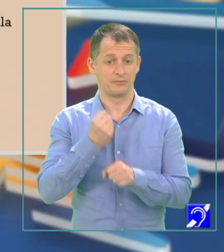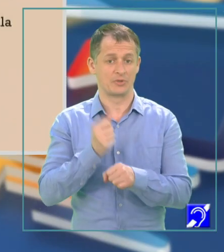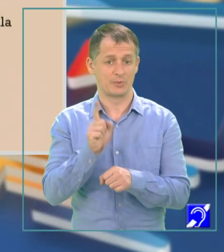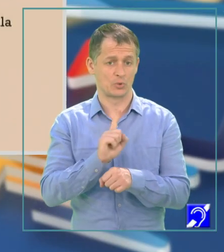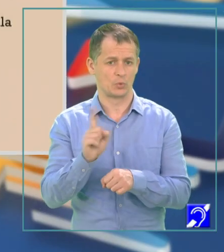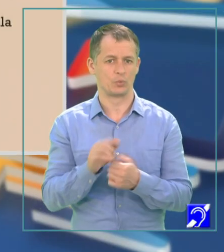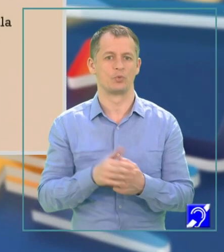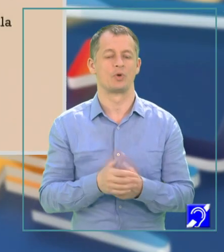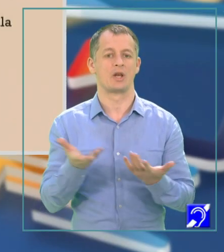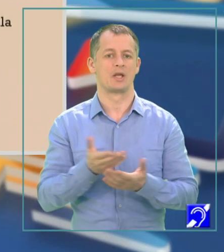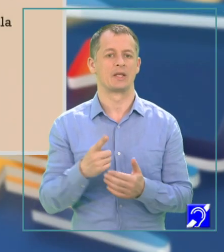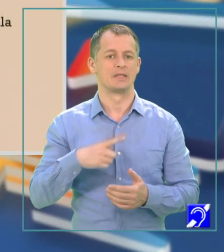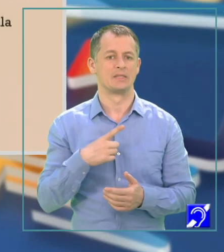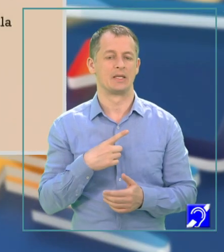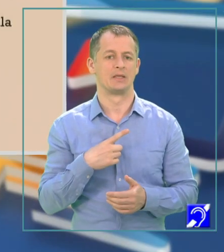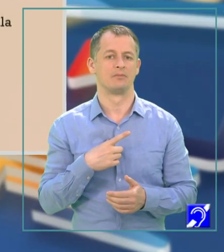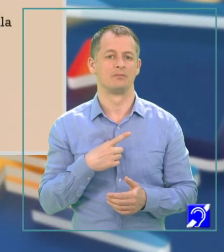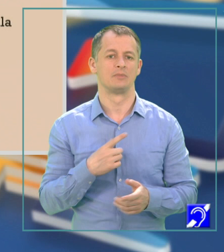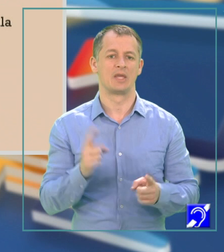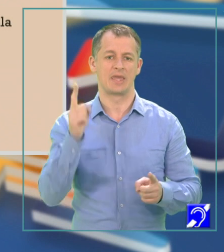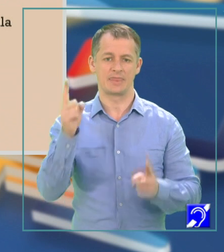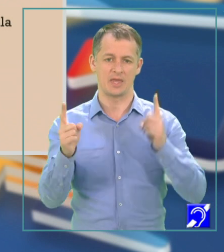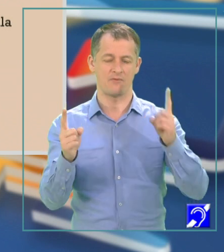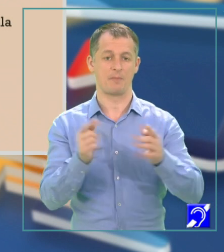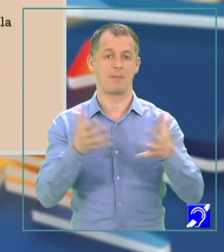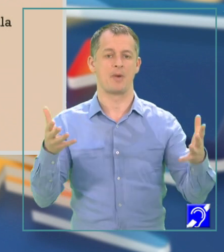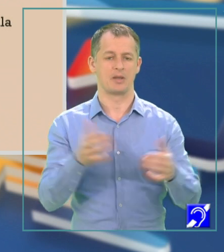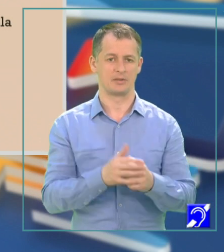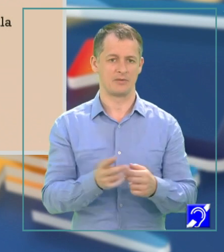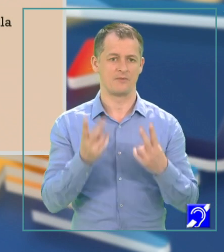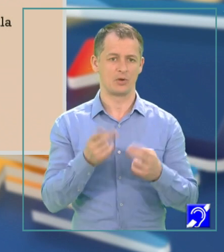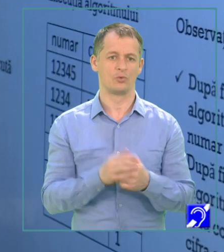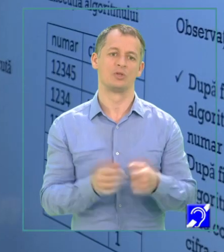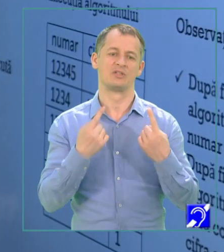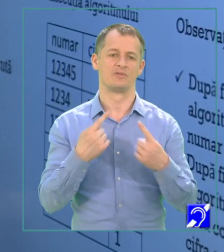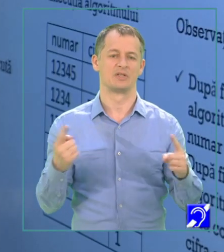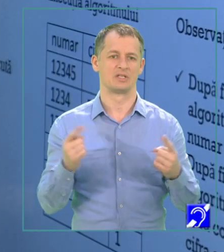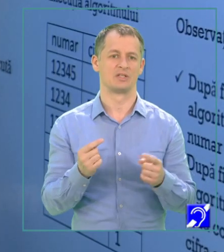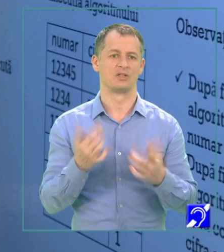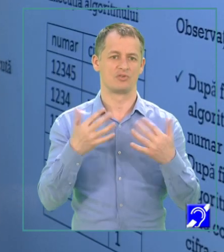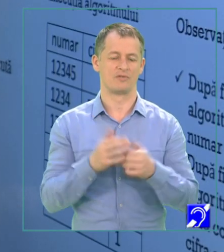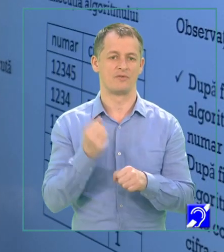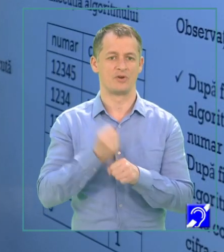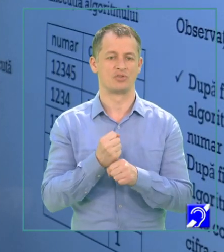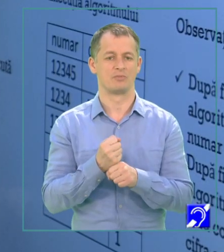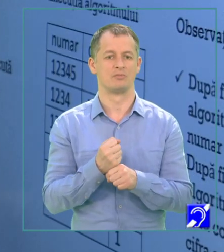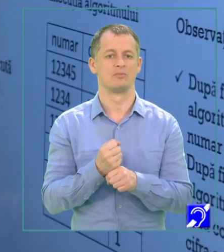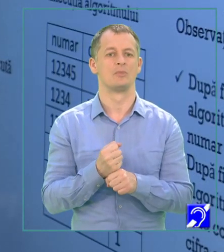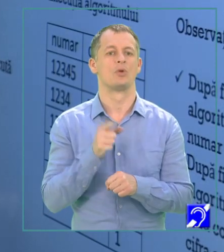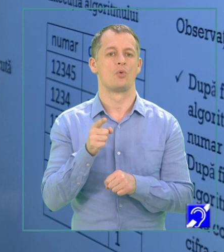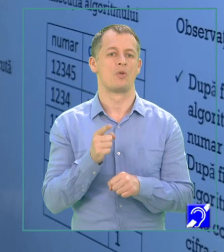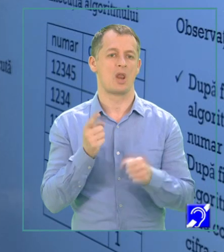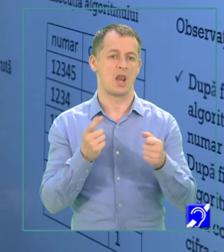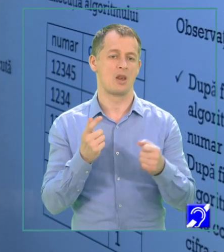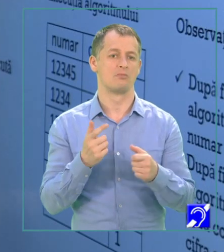care aparțin unor intervale mai mari de valori, cu număr diferit de cifre, vom aplica un algoritm iterativ. Un